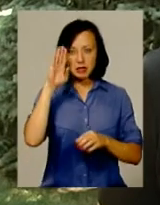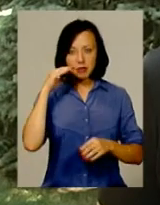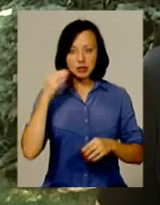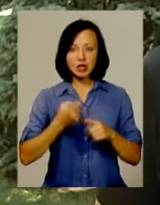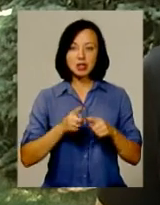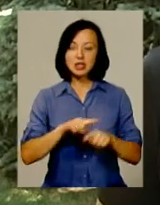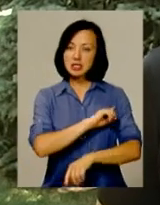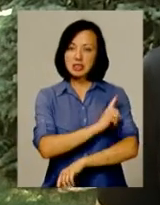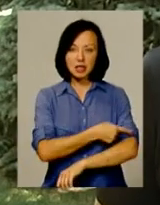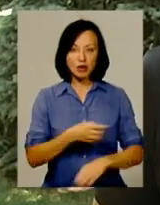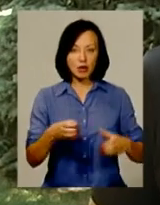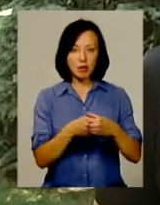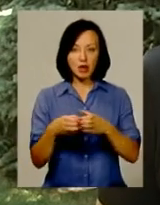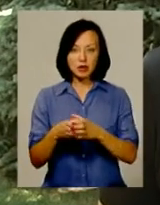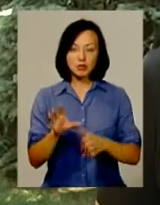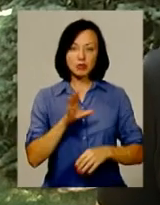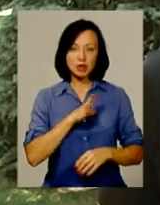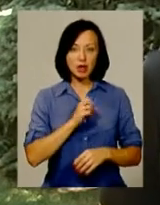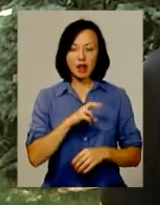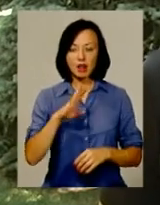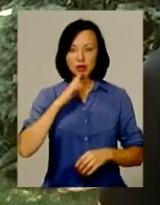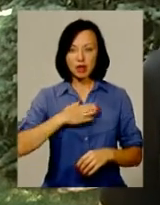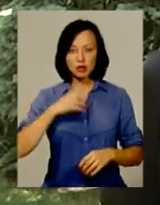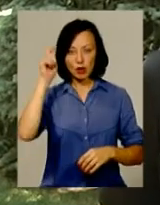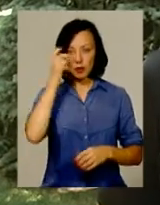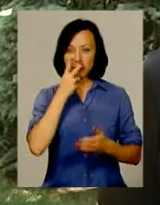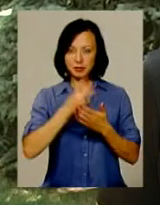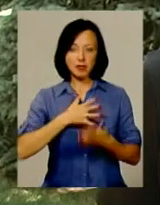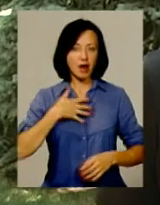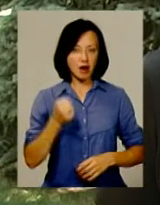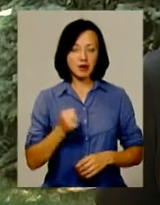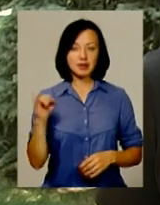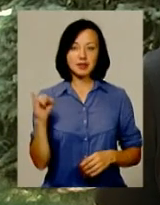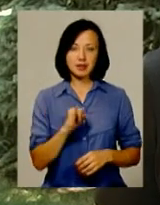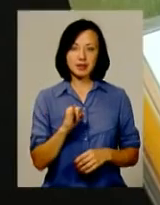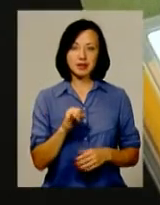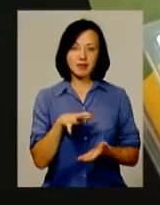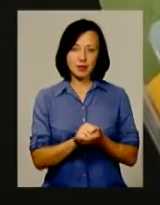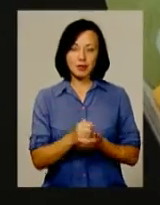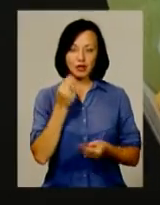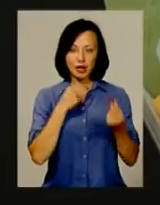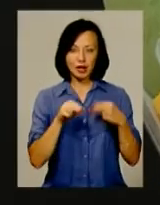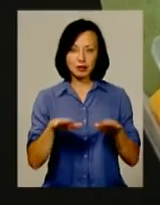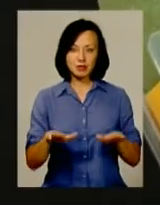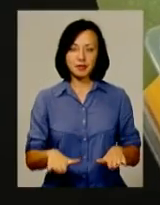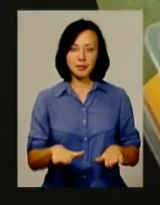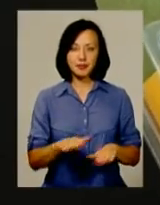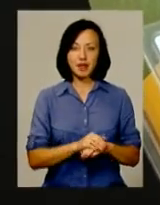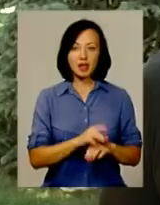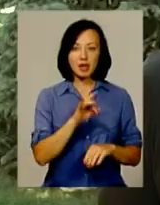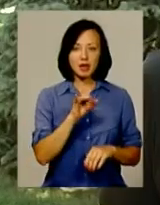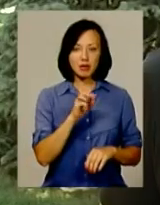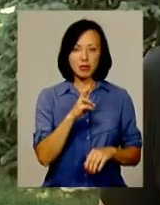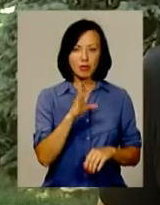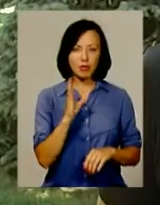були, бій давали, але наші хлопці проявили характер. Які вибороли найкраще місце. Федді Рібков,